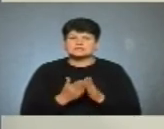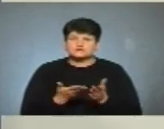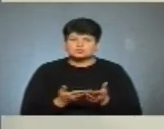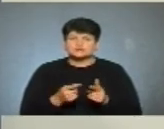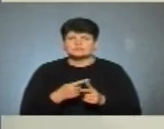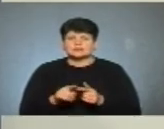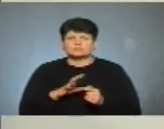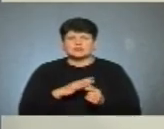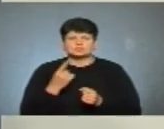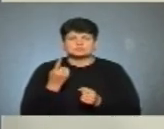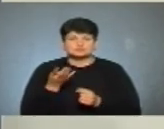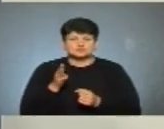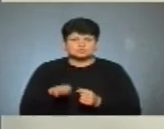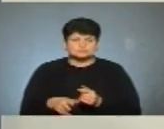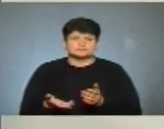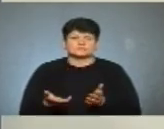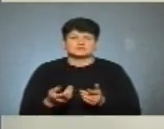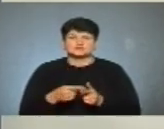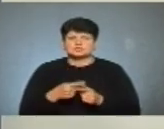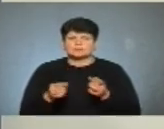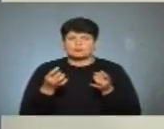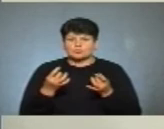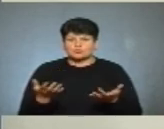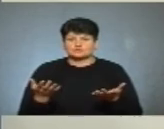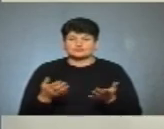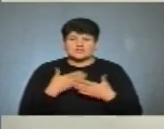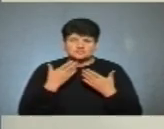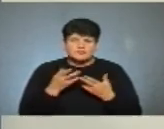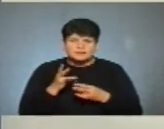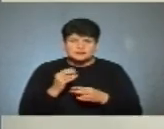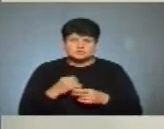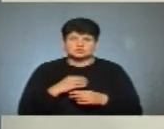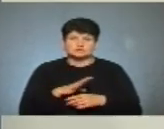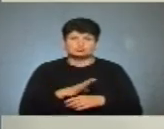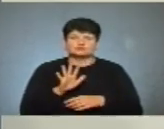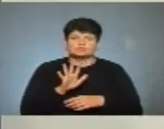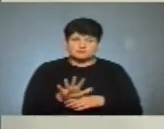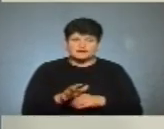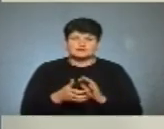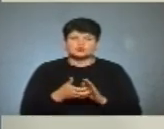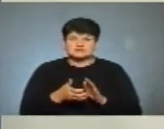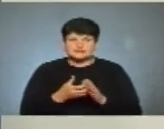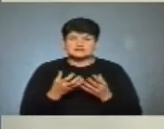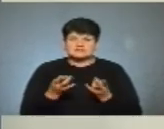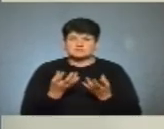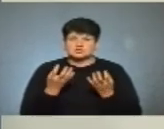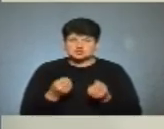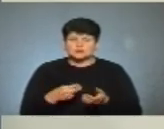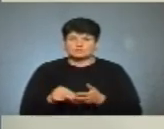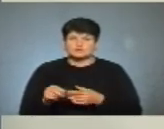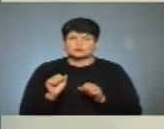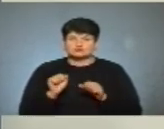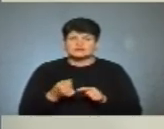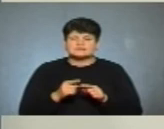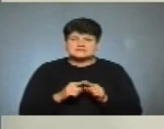чи вона була в одному примірнику, чи просто вона настільки читабельна, що їй було п'ять, але недостатньо, значить, треба ще докупити. Можливо, це